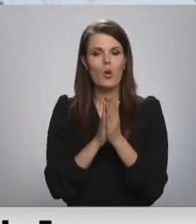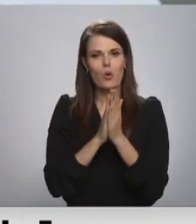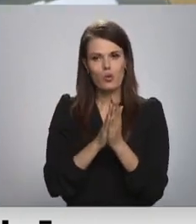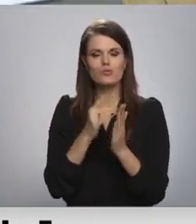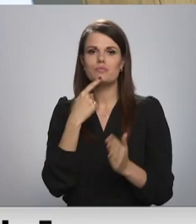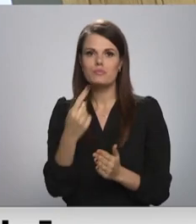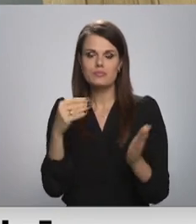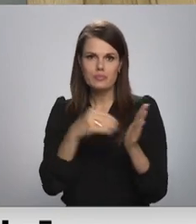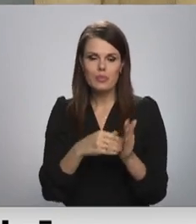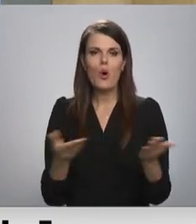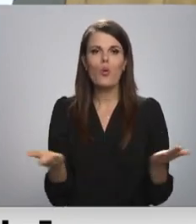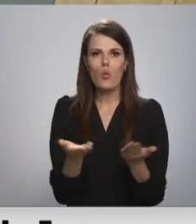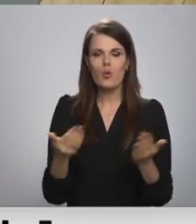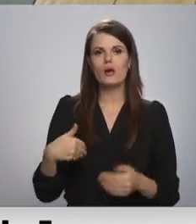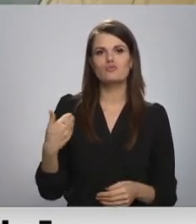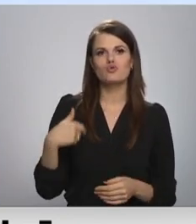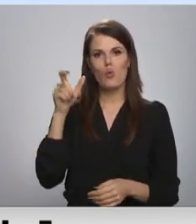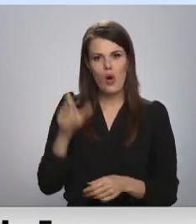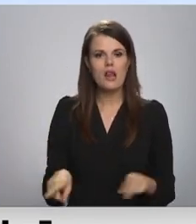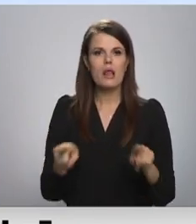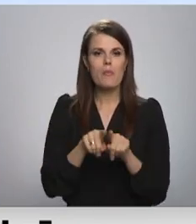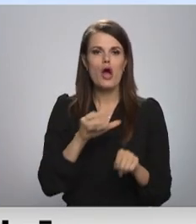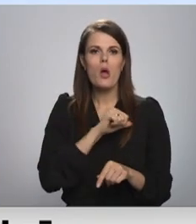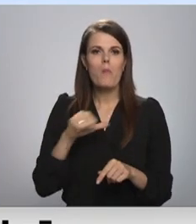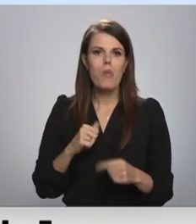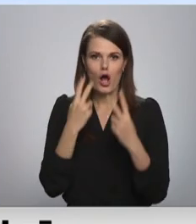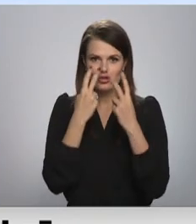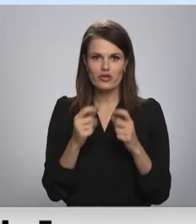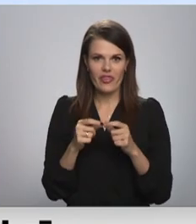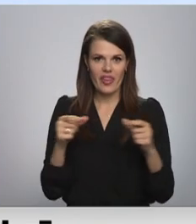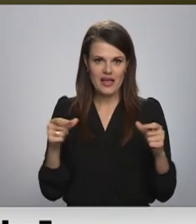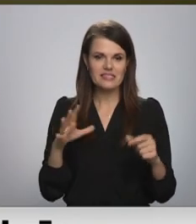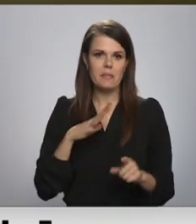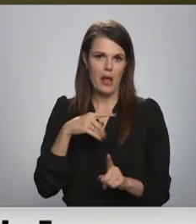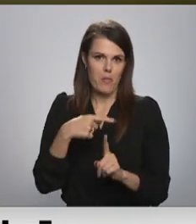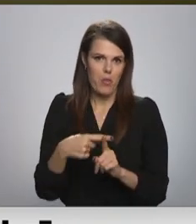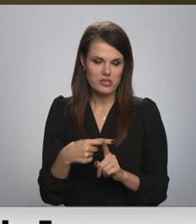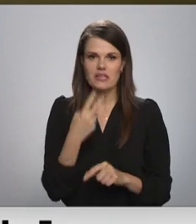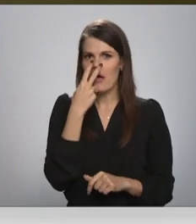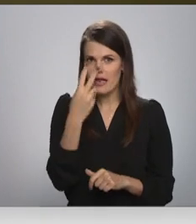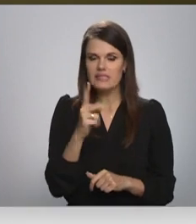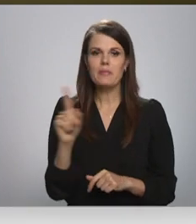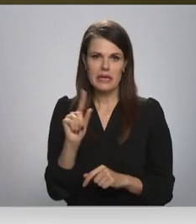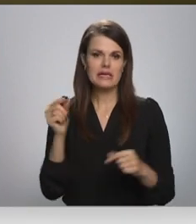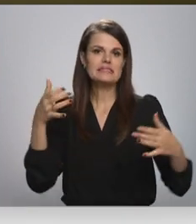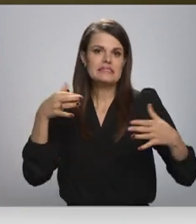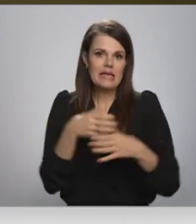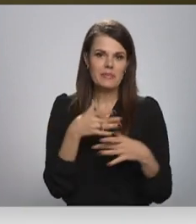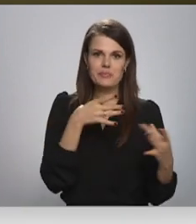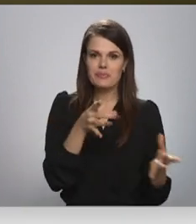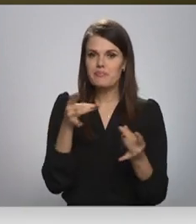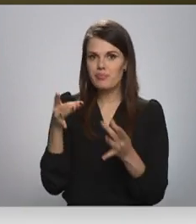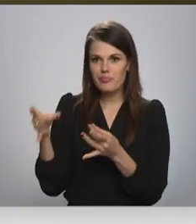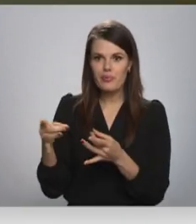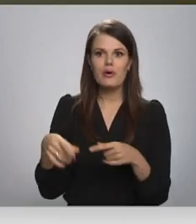skolēnam arī pašsteists bijis pozitīvs. Mēs redzam, ka ir vērojams samazinājums arī